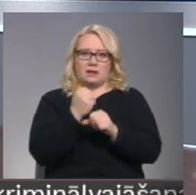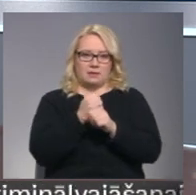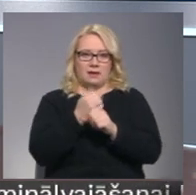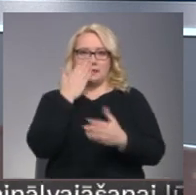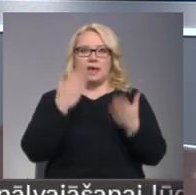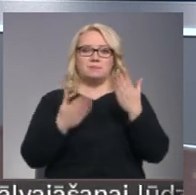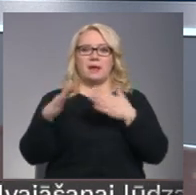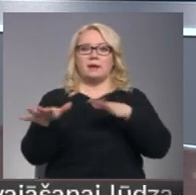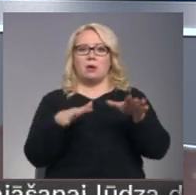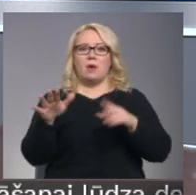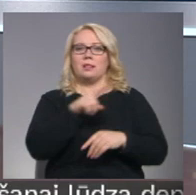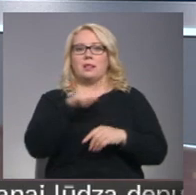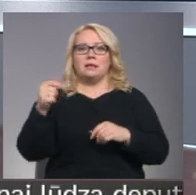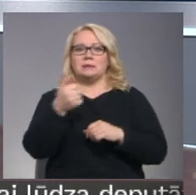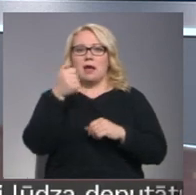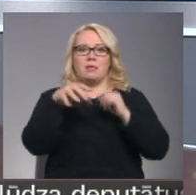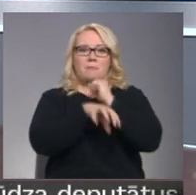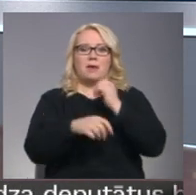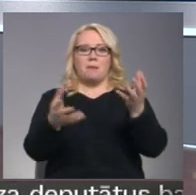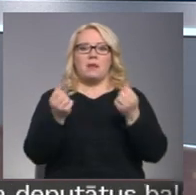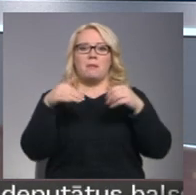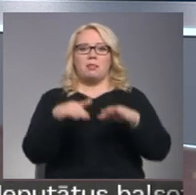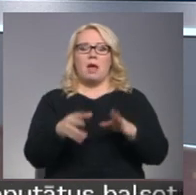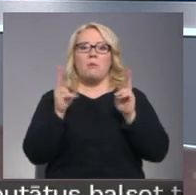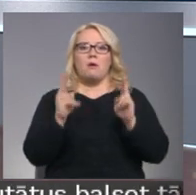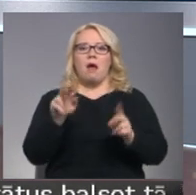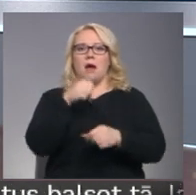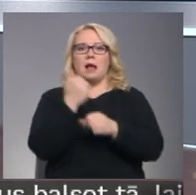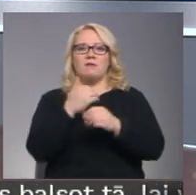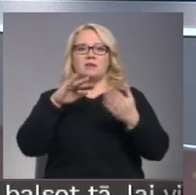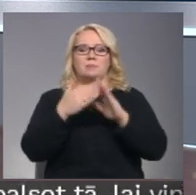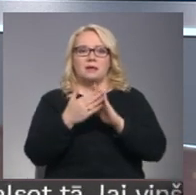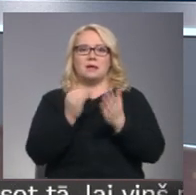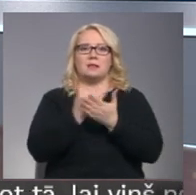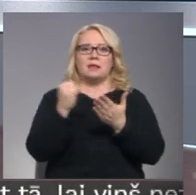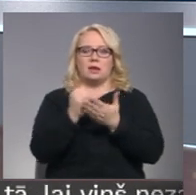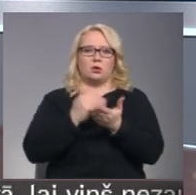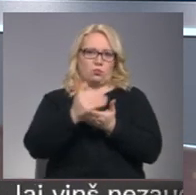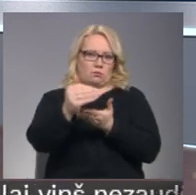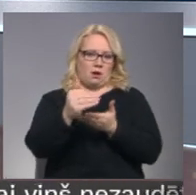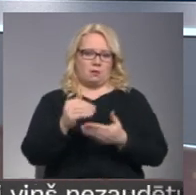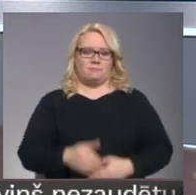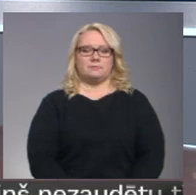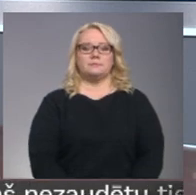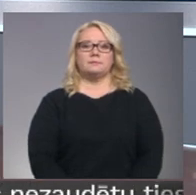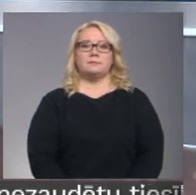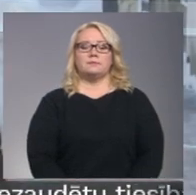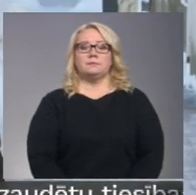Eksperiments ir īkots, lai līdz gada beigām pieņemt lēmumu, kā Galvaspilsēts ielas uzsturēt turpmāk un par to zandozu baloda.